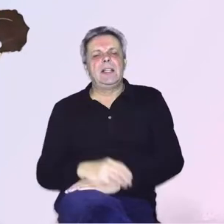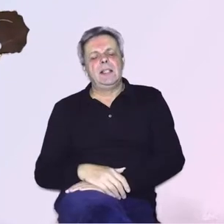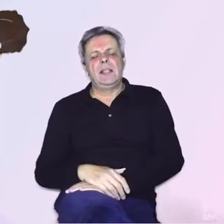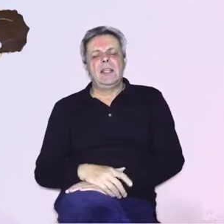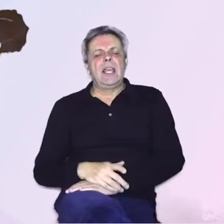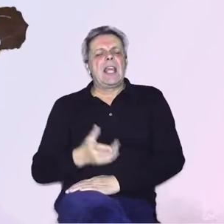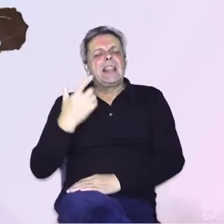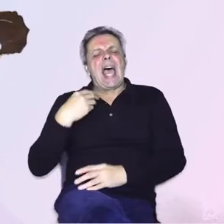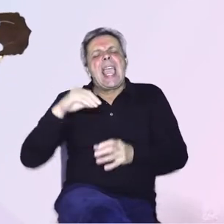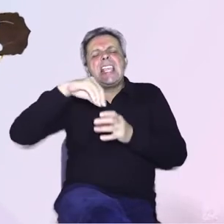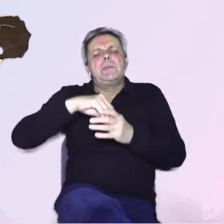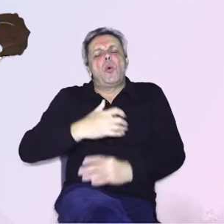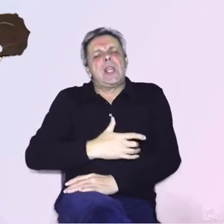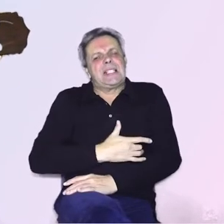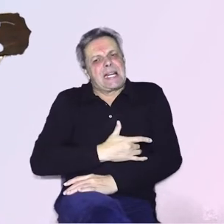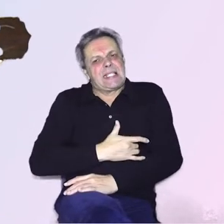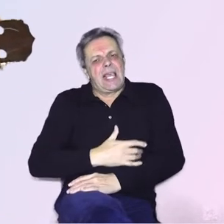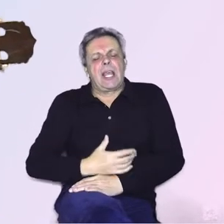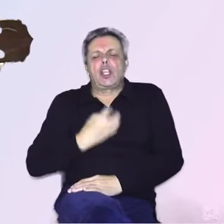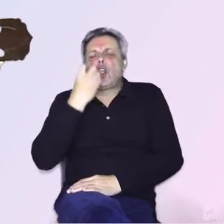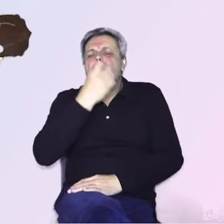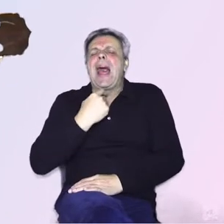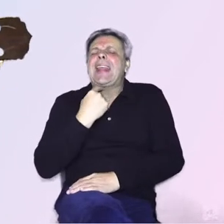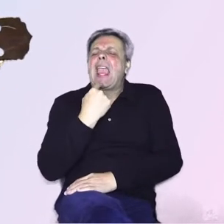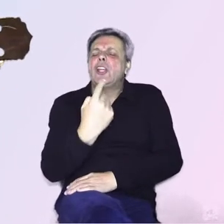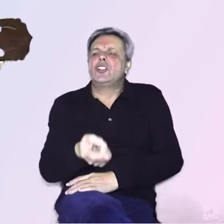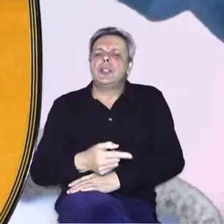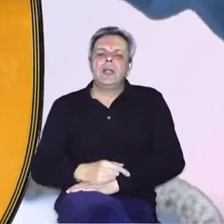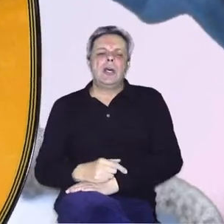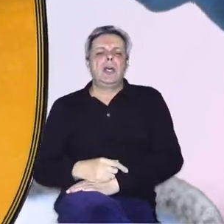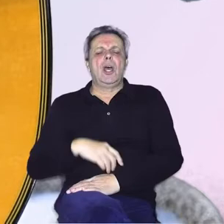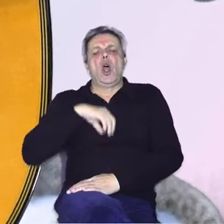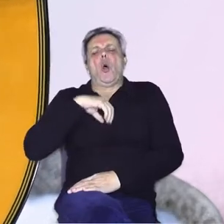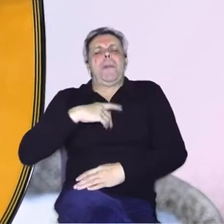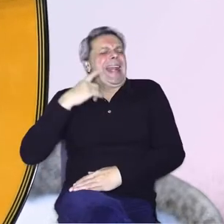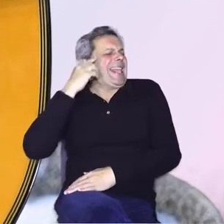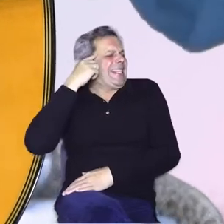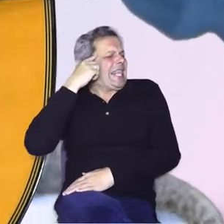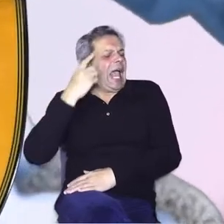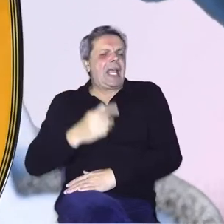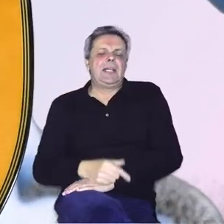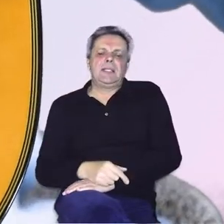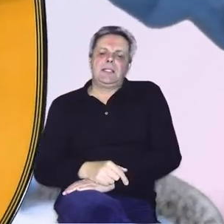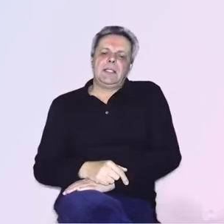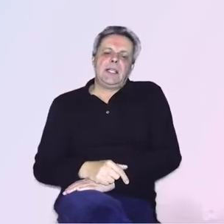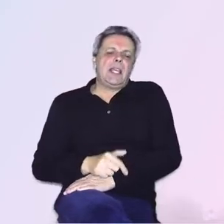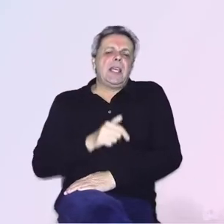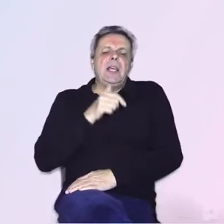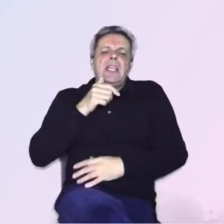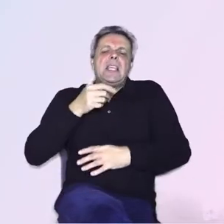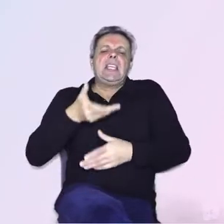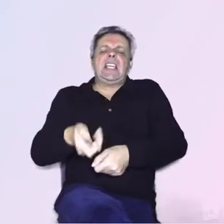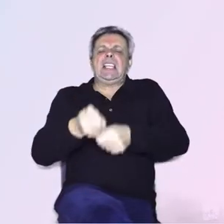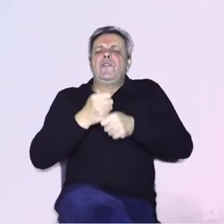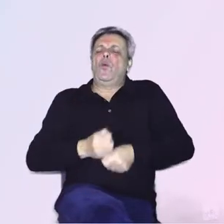Da ispuni srce topla vjeć, humani znak. I